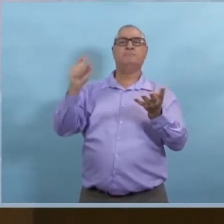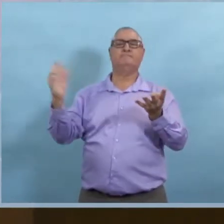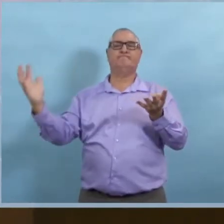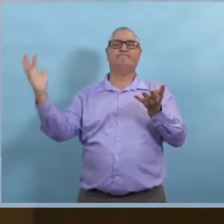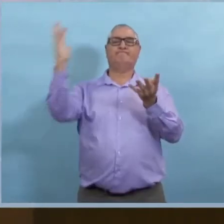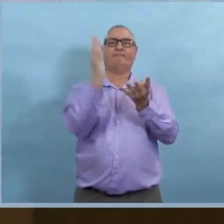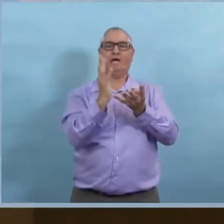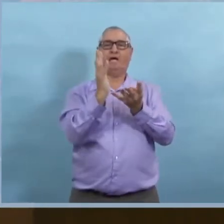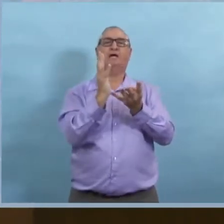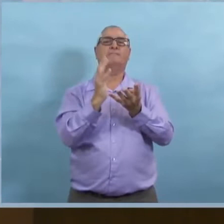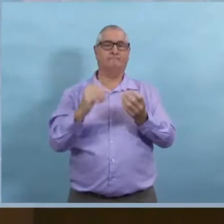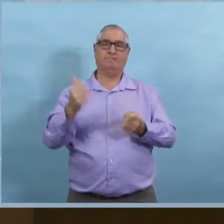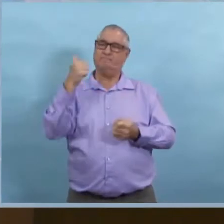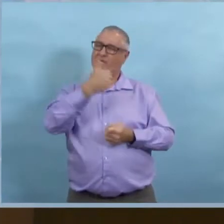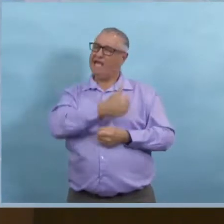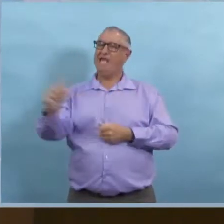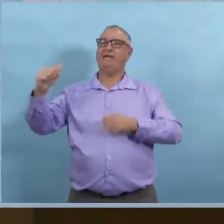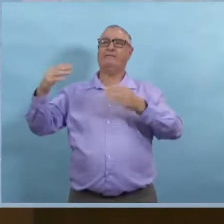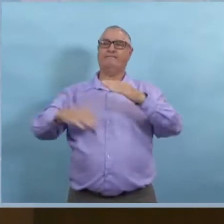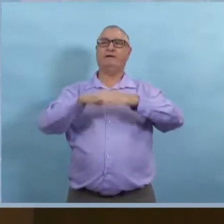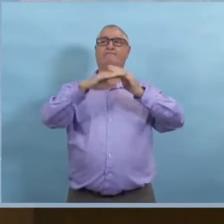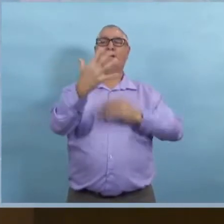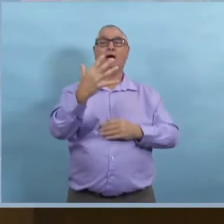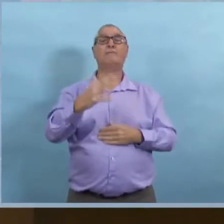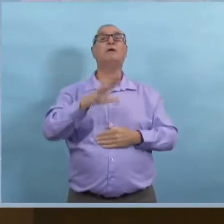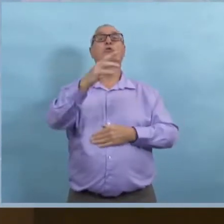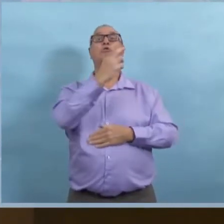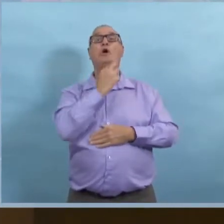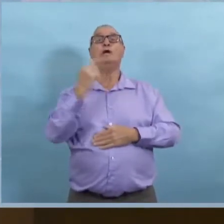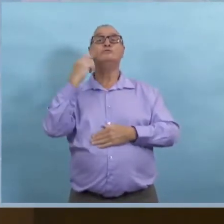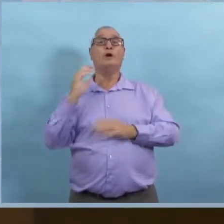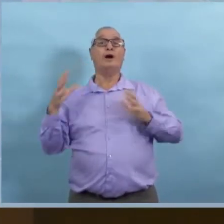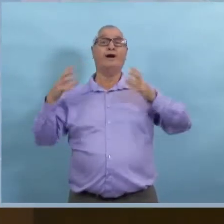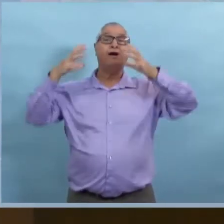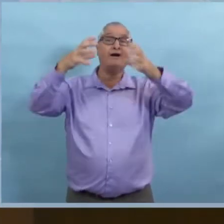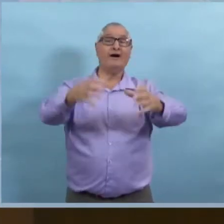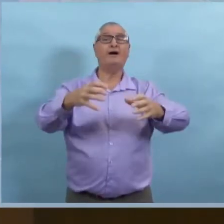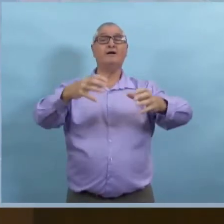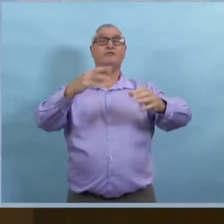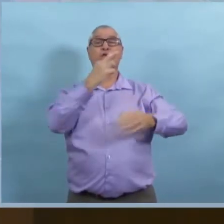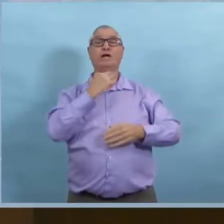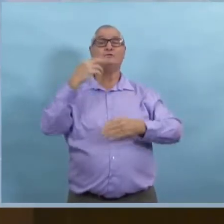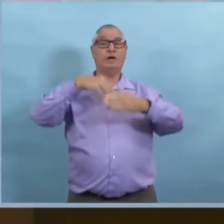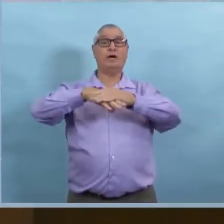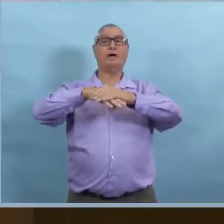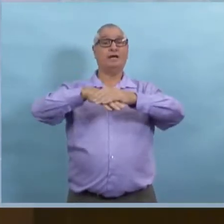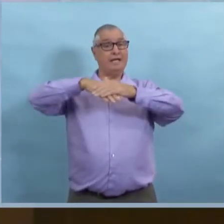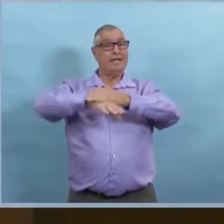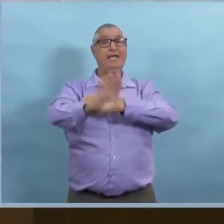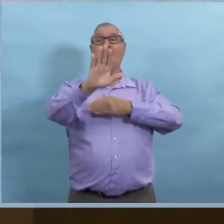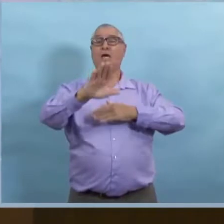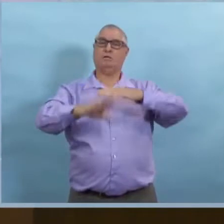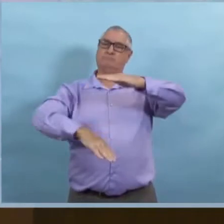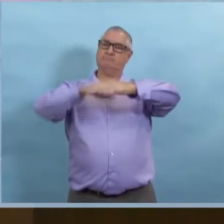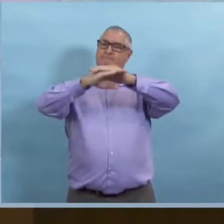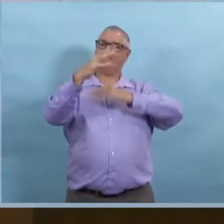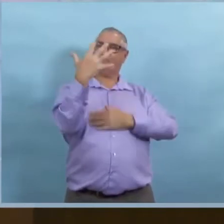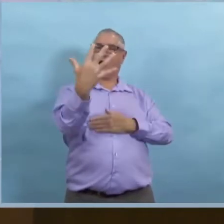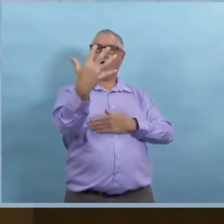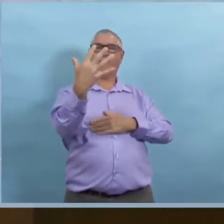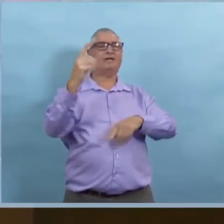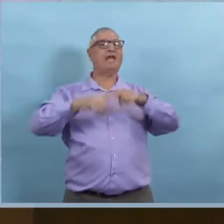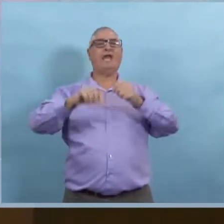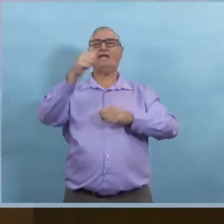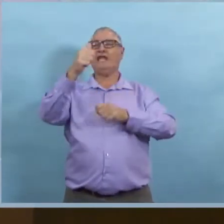un restaurant ensemble. Cela veut dire que l'on doit garder tous les groupes à 5 personnes au moins afin de réduire le nombre de contacts